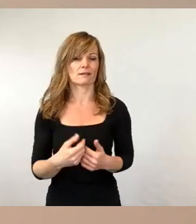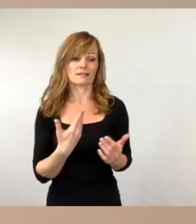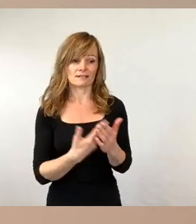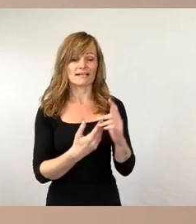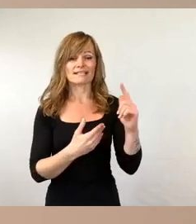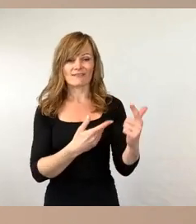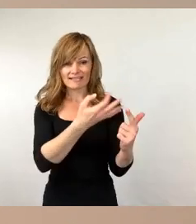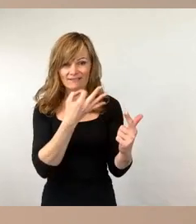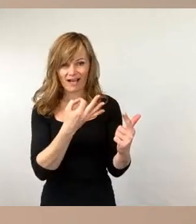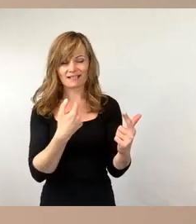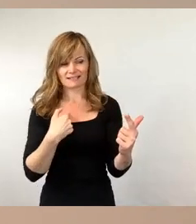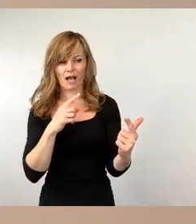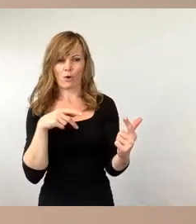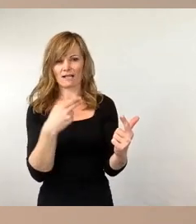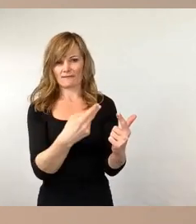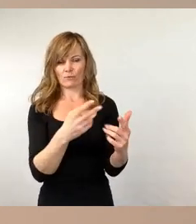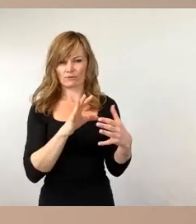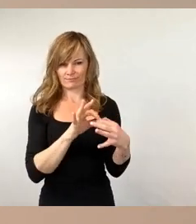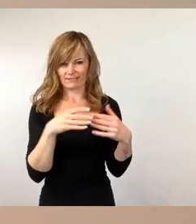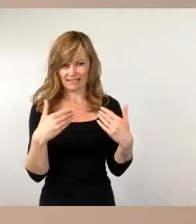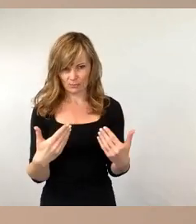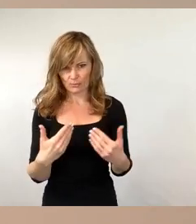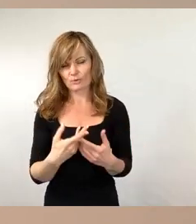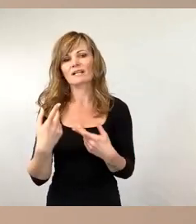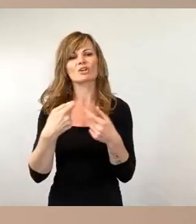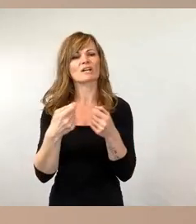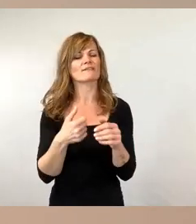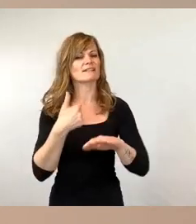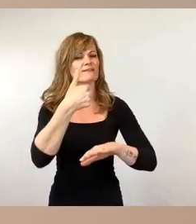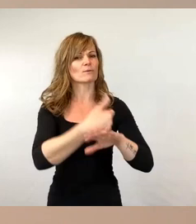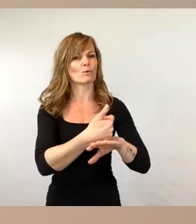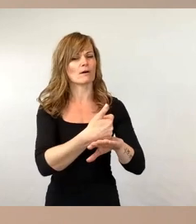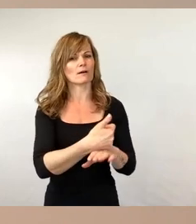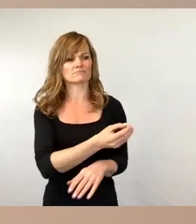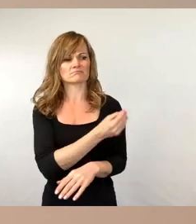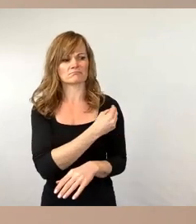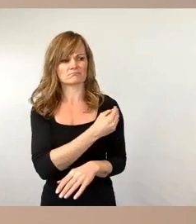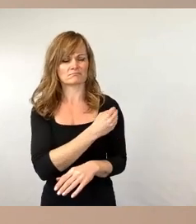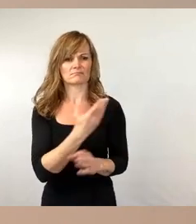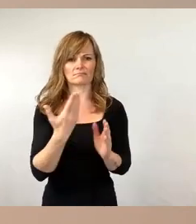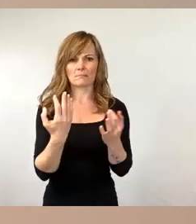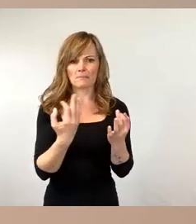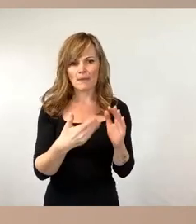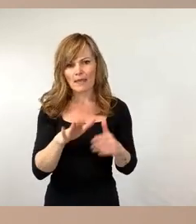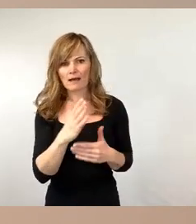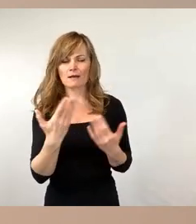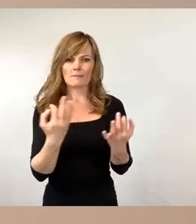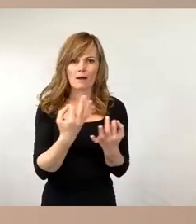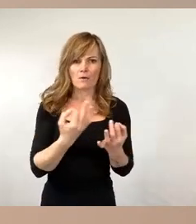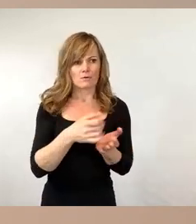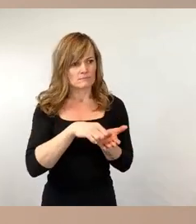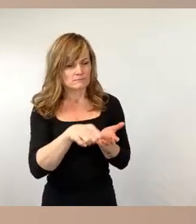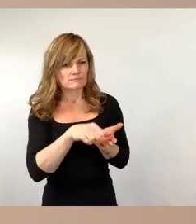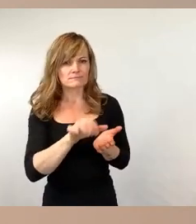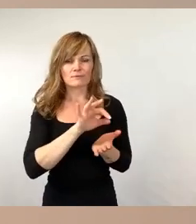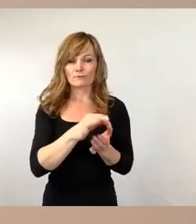Mir ist nicht bekannt, dass der Geschäftsführer mich angesprochen hat, dass er mehr finanzielle Mittel braucht, um weitere Kräfte, Fachkräfte